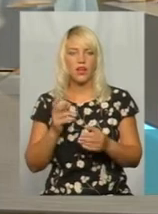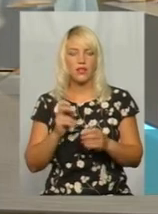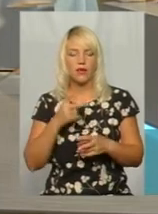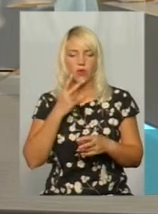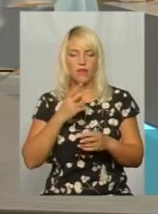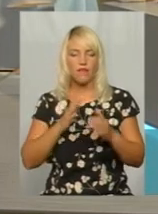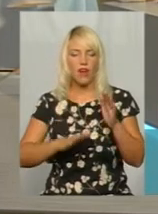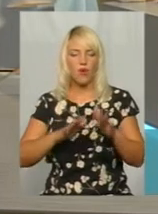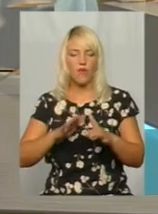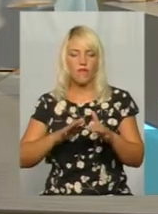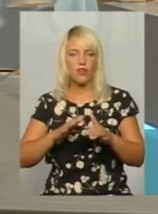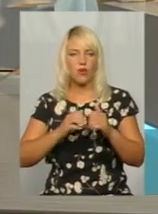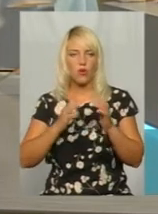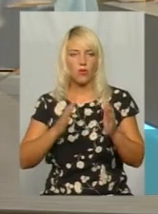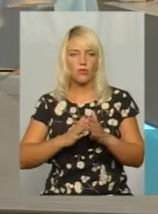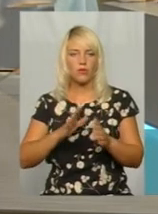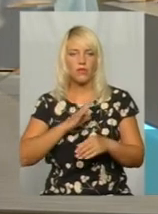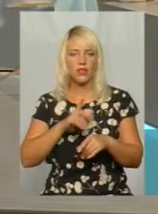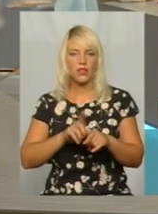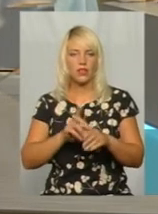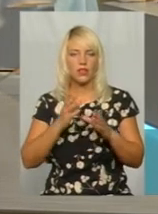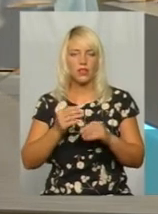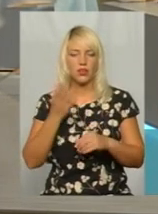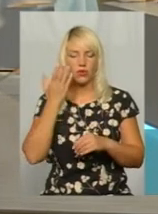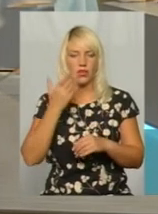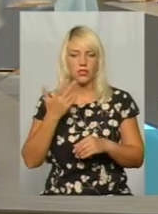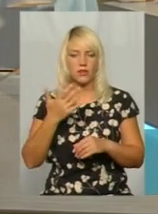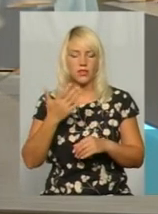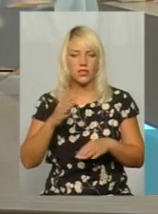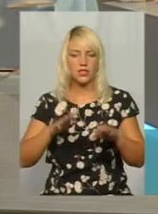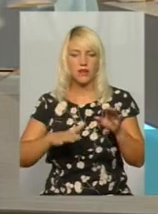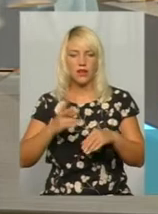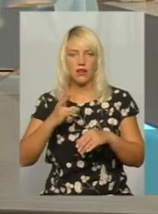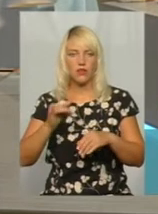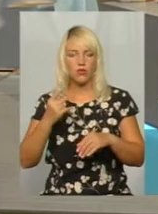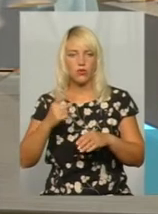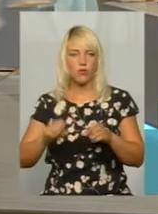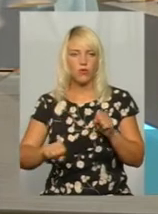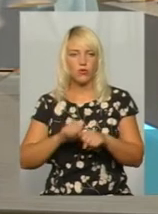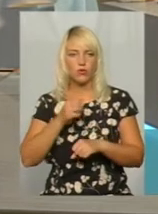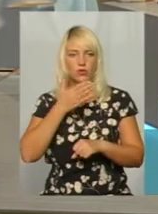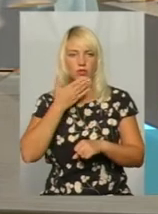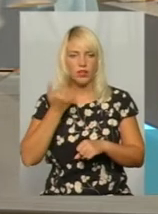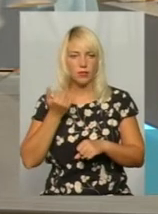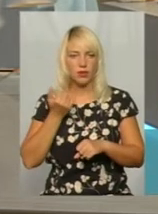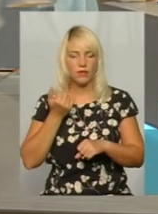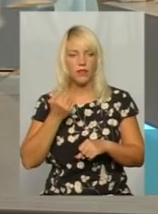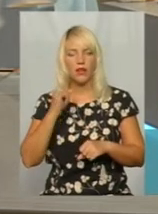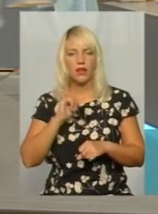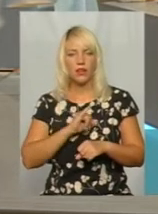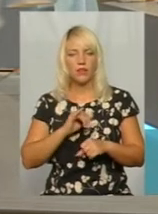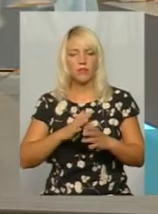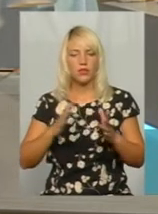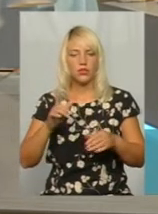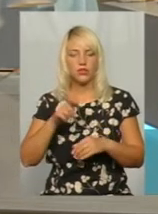вагових комплексах, бувають такі дні, коли там з 5-10 зважувань жодного порушення. Тобто, більшість